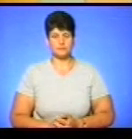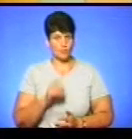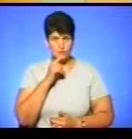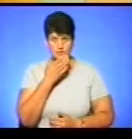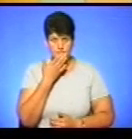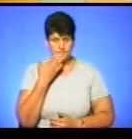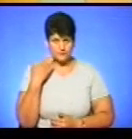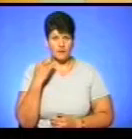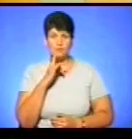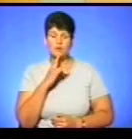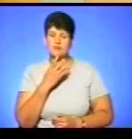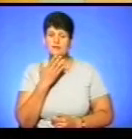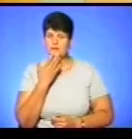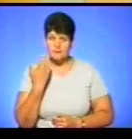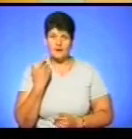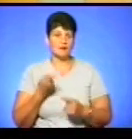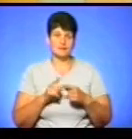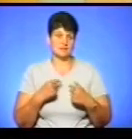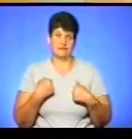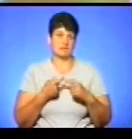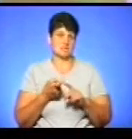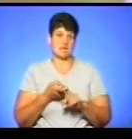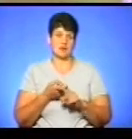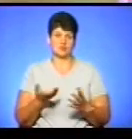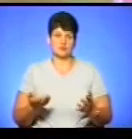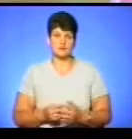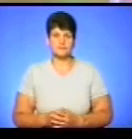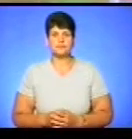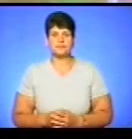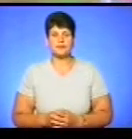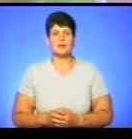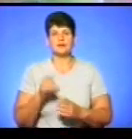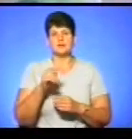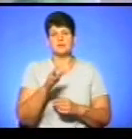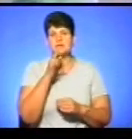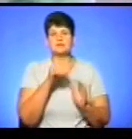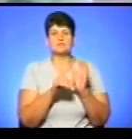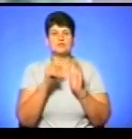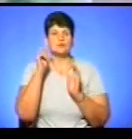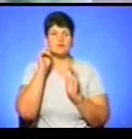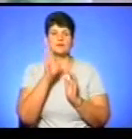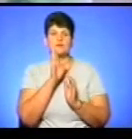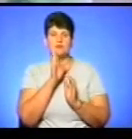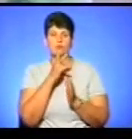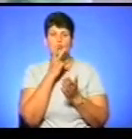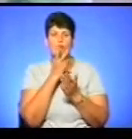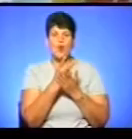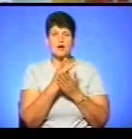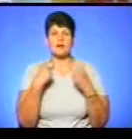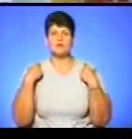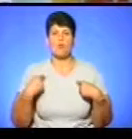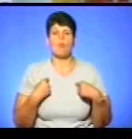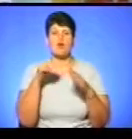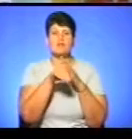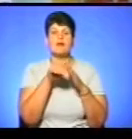Поки що немає, але це ж не від нас залежить. Тим часом шестерічна Каріна демонструє вміст свого шкільного ранця.